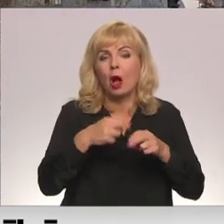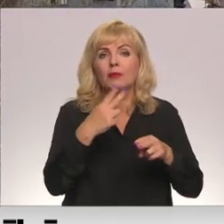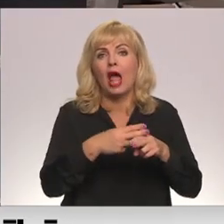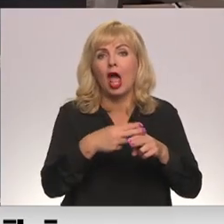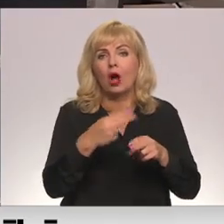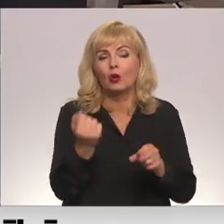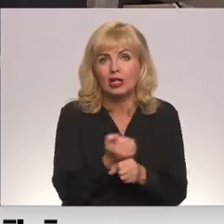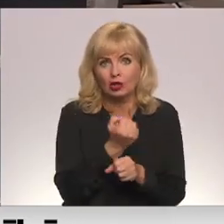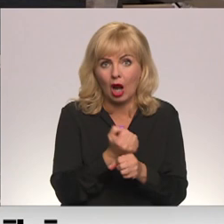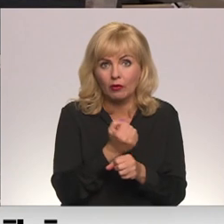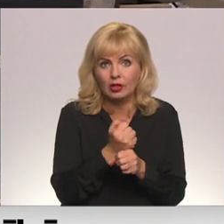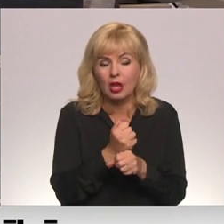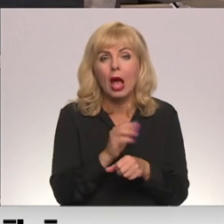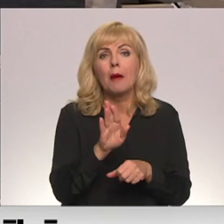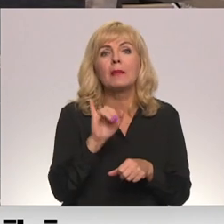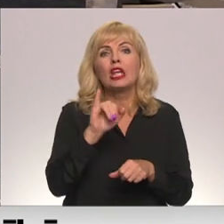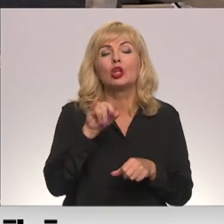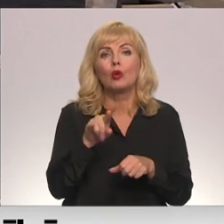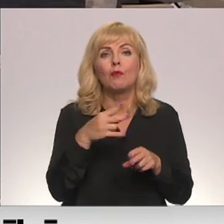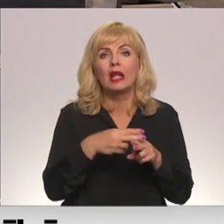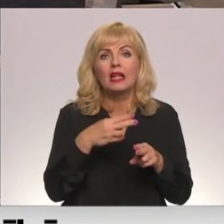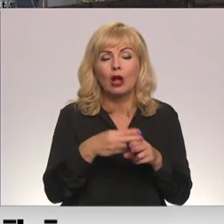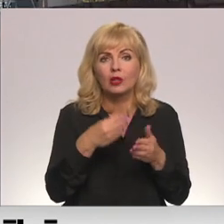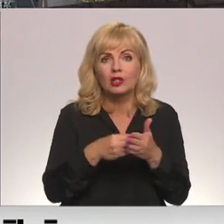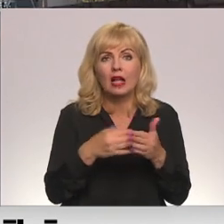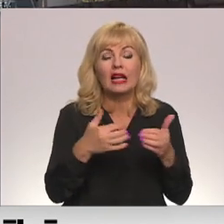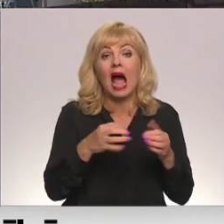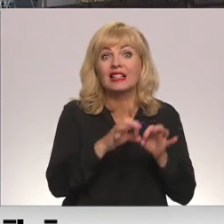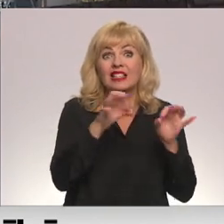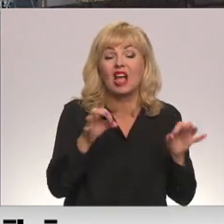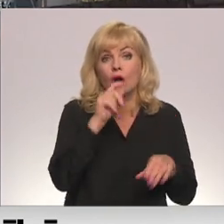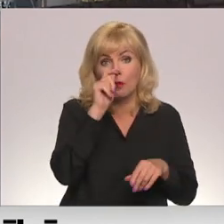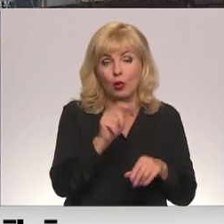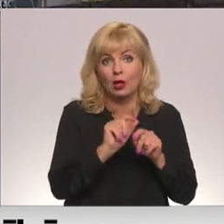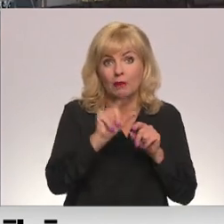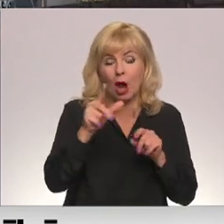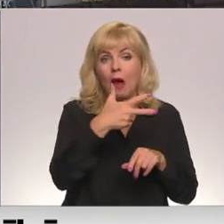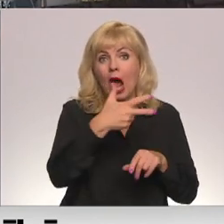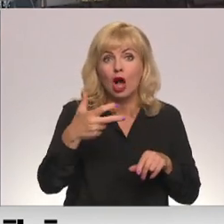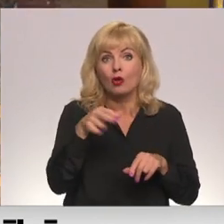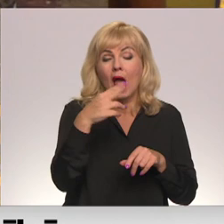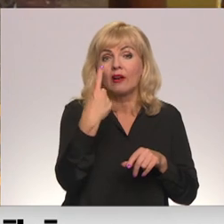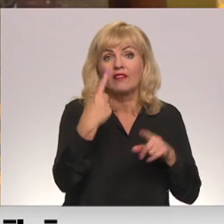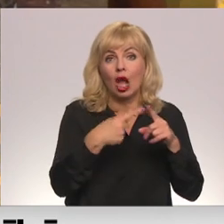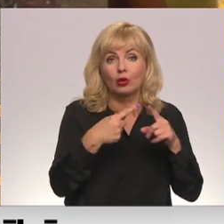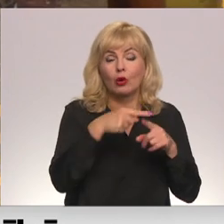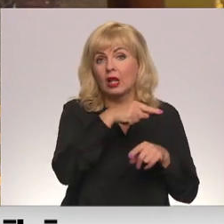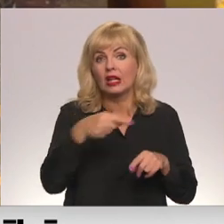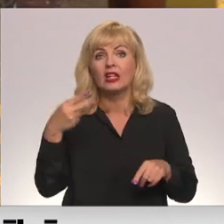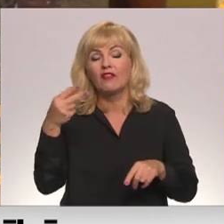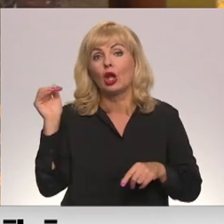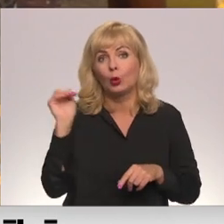izstrādājumiem un bitumenu. Tērauda stiegru cena pēc kāra sākuma Ukrainā pieaugusi no 800 eirā par tonu līdz 2000.